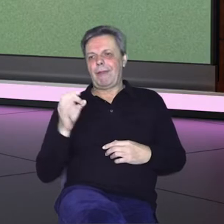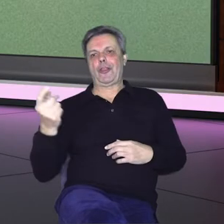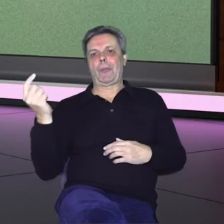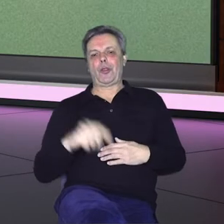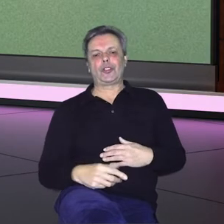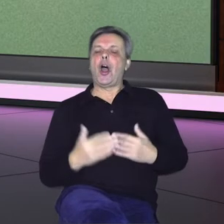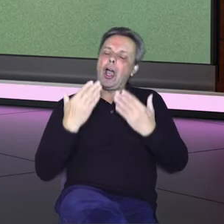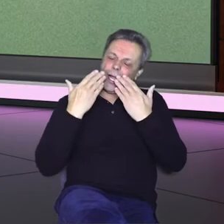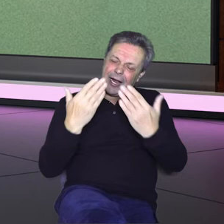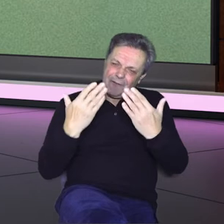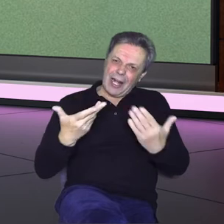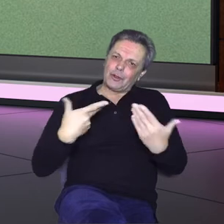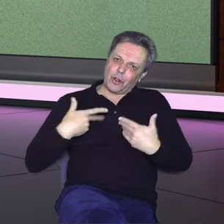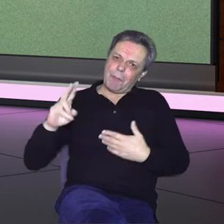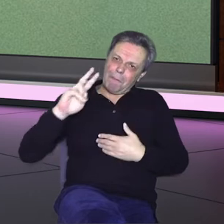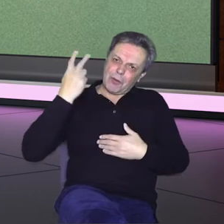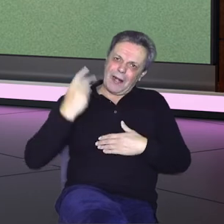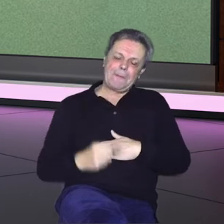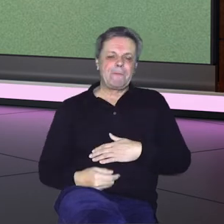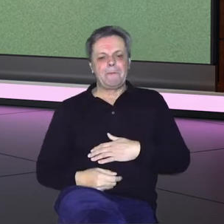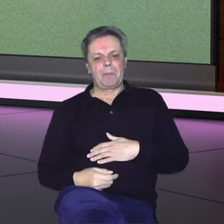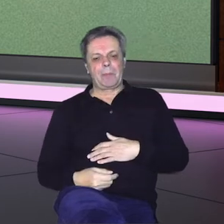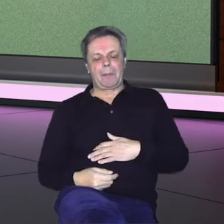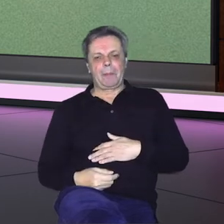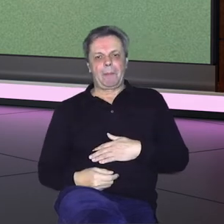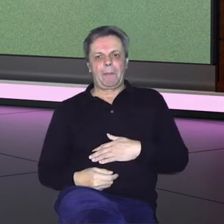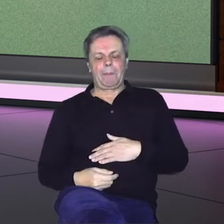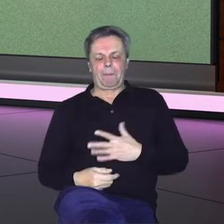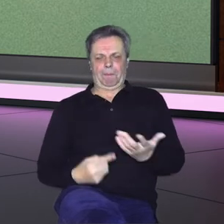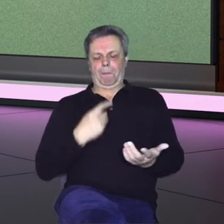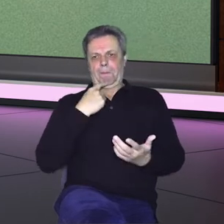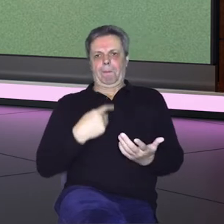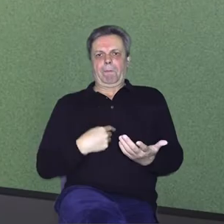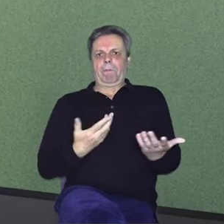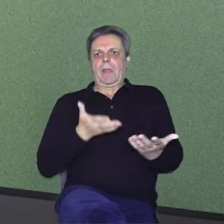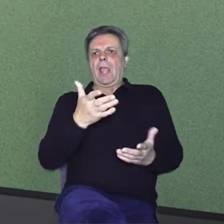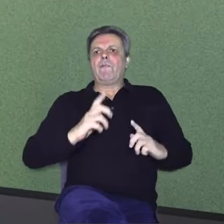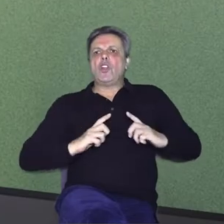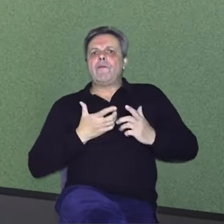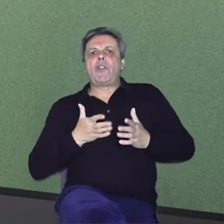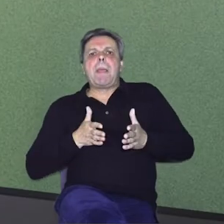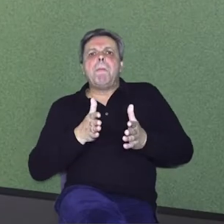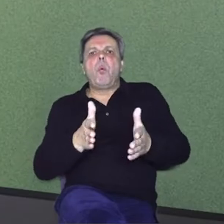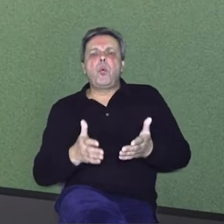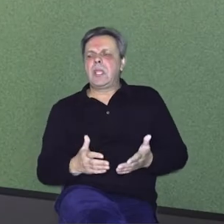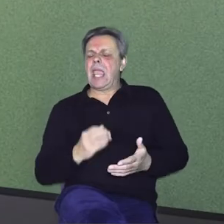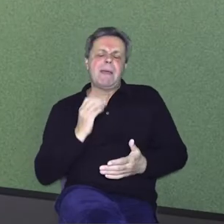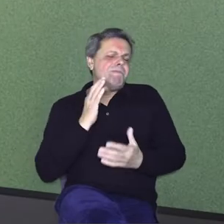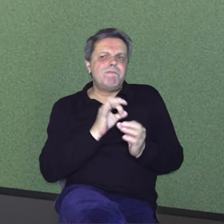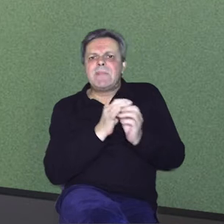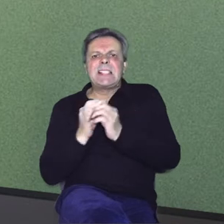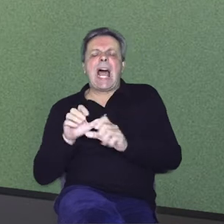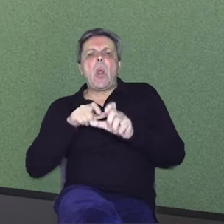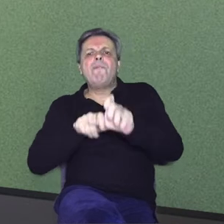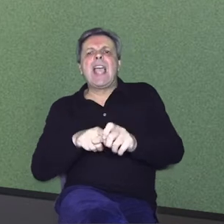dobro mi došao. Hvala vam što ste mi ugosili. Daj mi reci, tvoj životni put je stalno